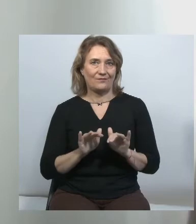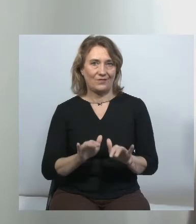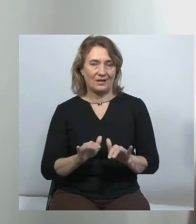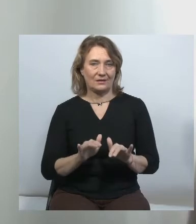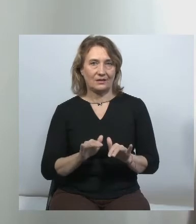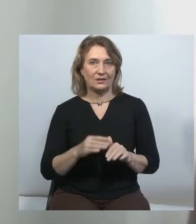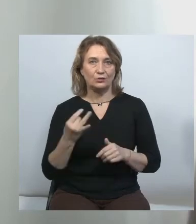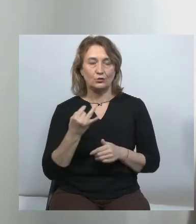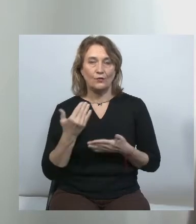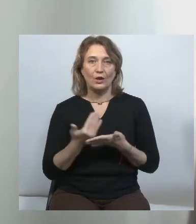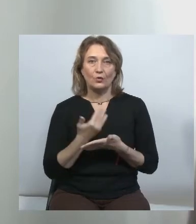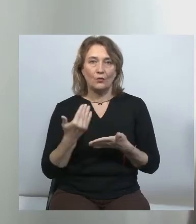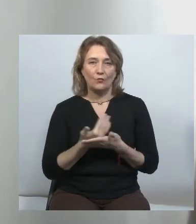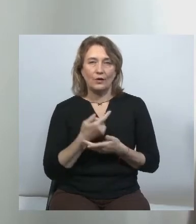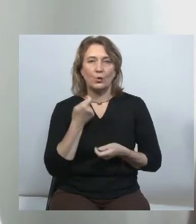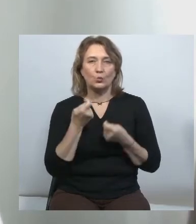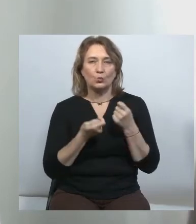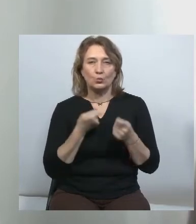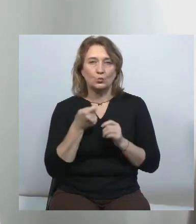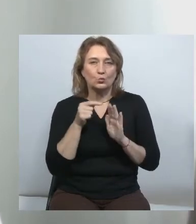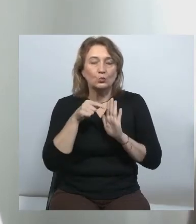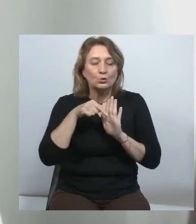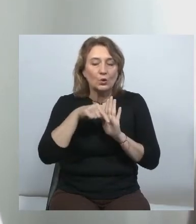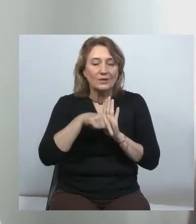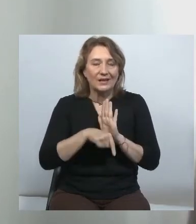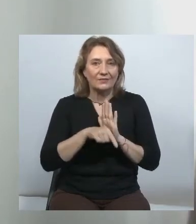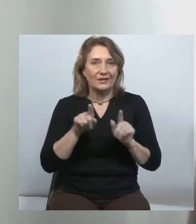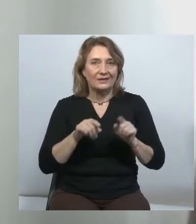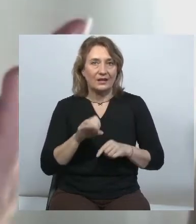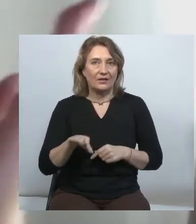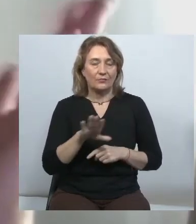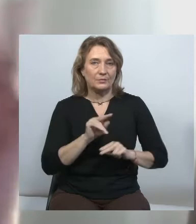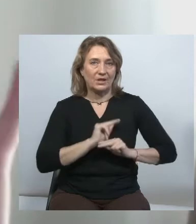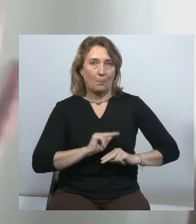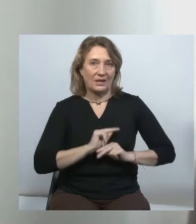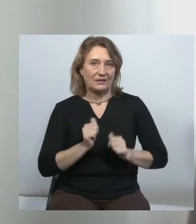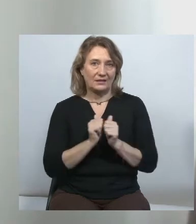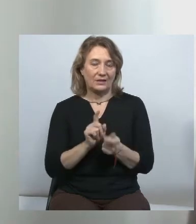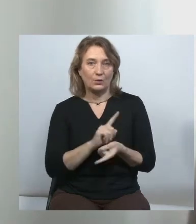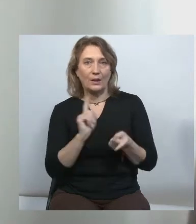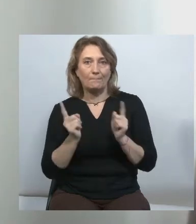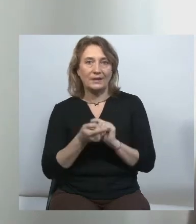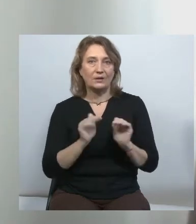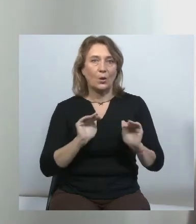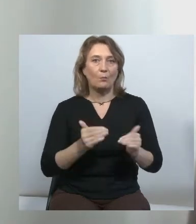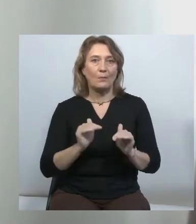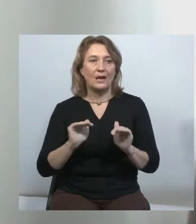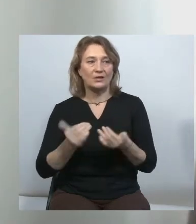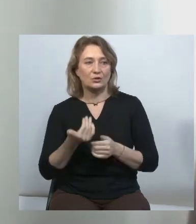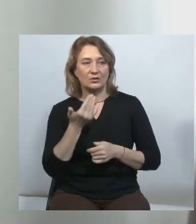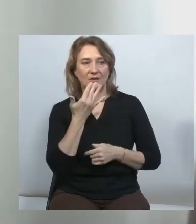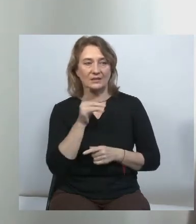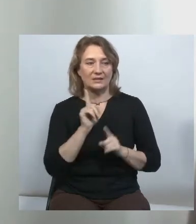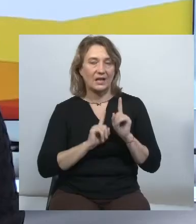яку треба вдосконалювати, і яка, на думку деяких європейських партнерів, навпаки, нібито обмежує Національну Раду в